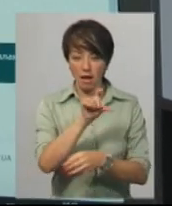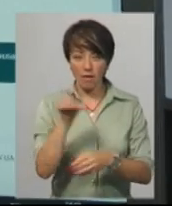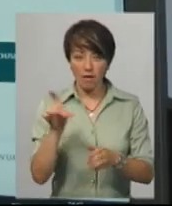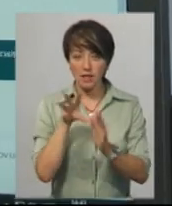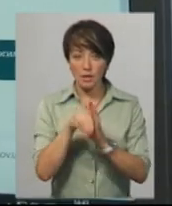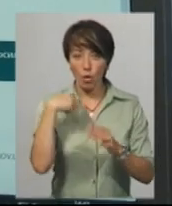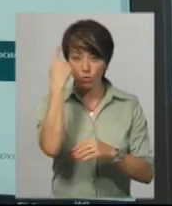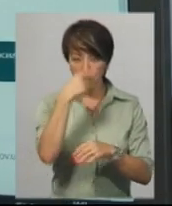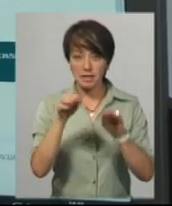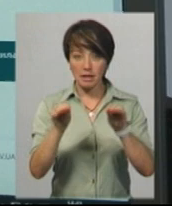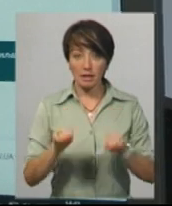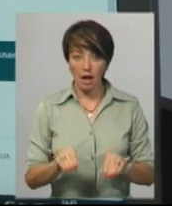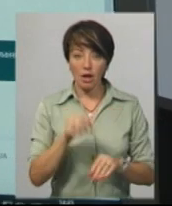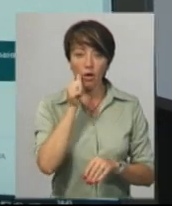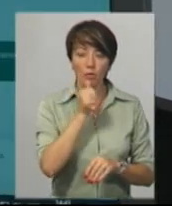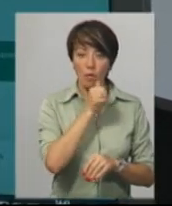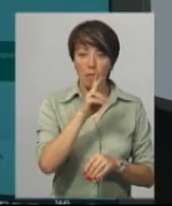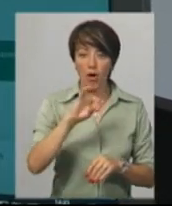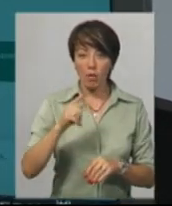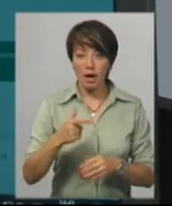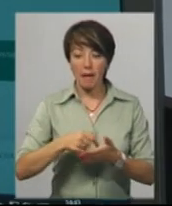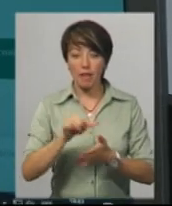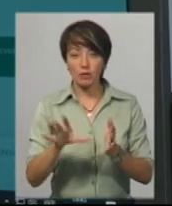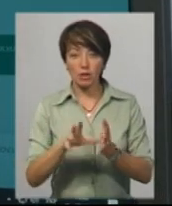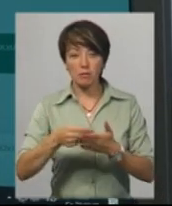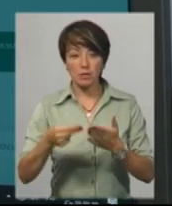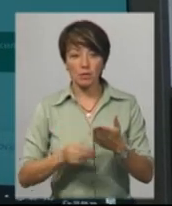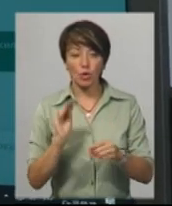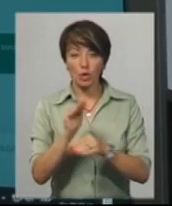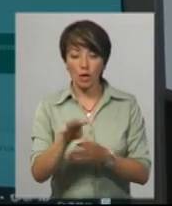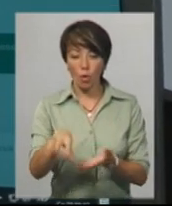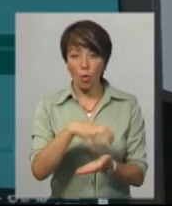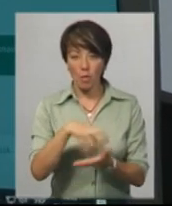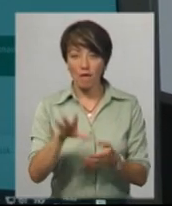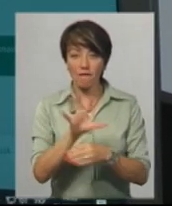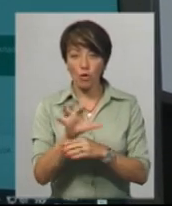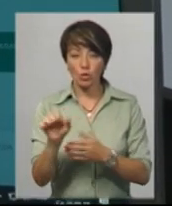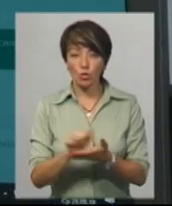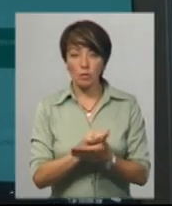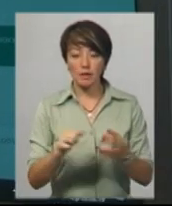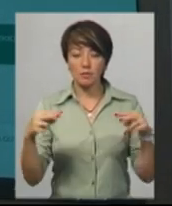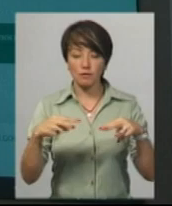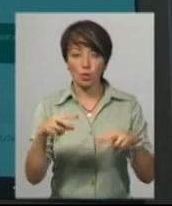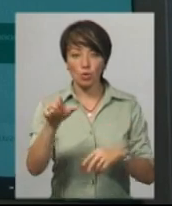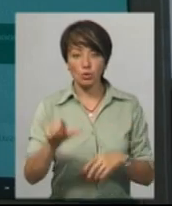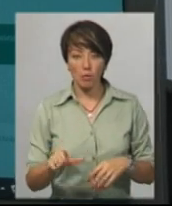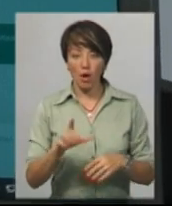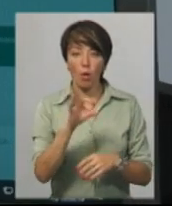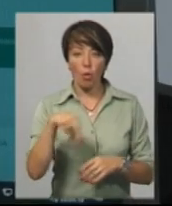особисті дані, а також логін, пароль та електронний підпис, а також додати ксерокопію чи фото документа, які посвідчують особу та